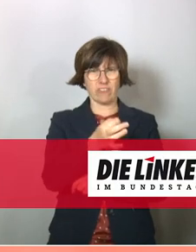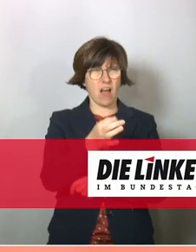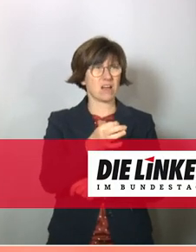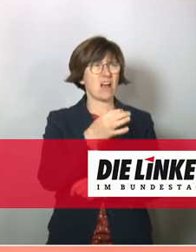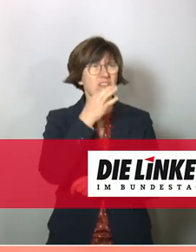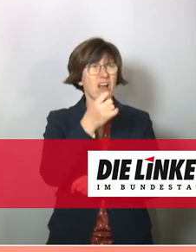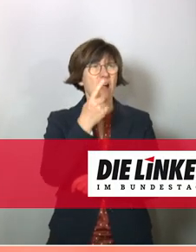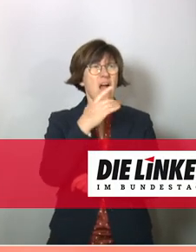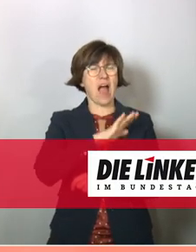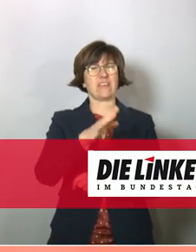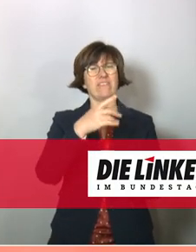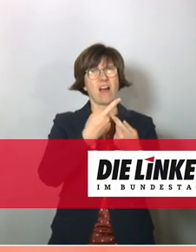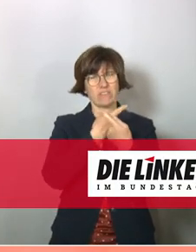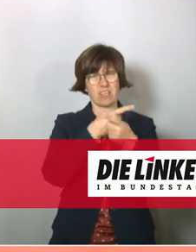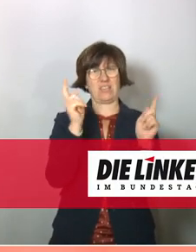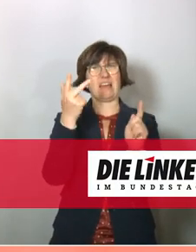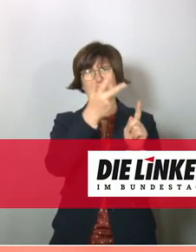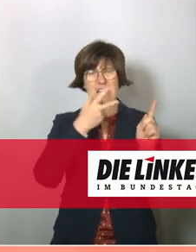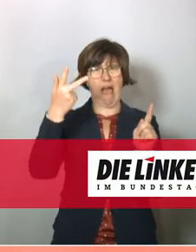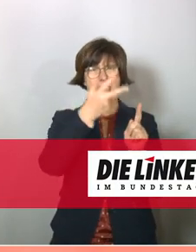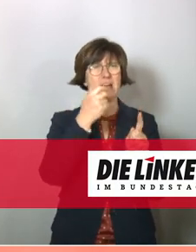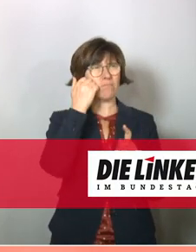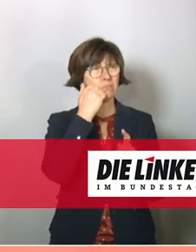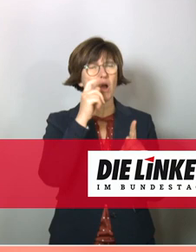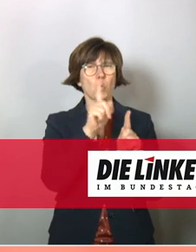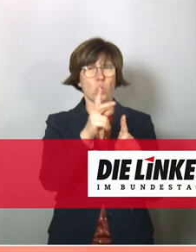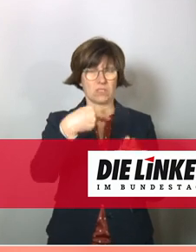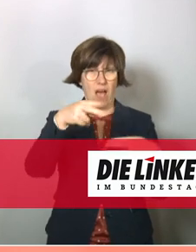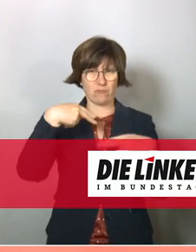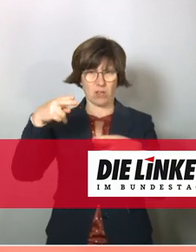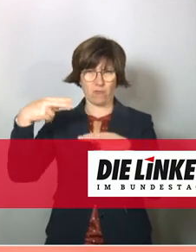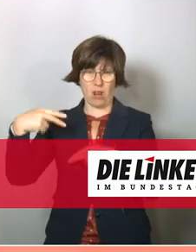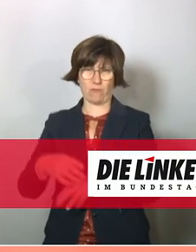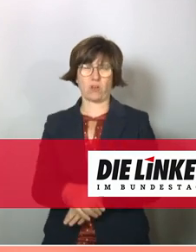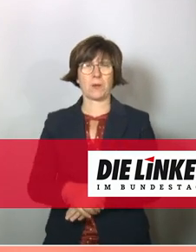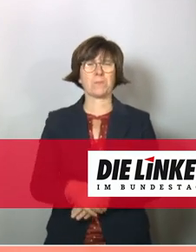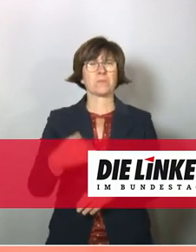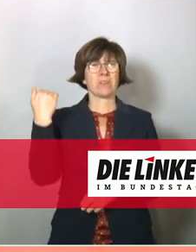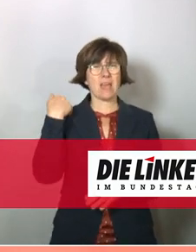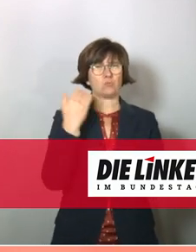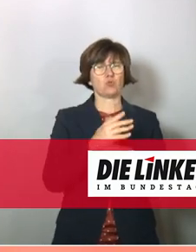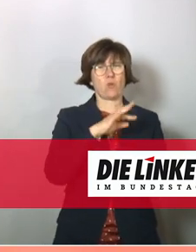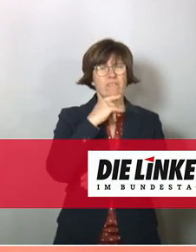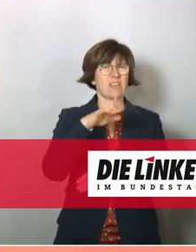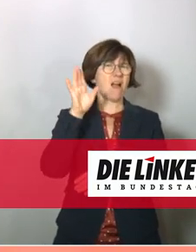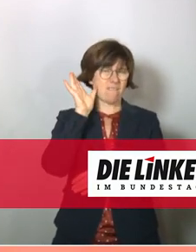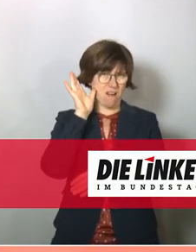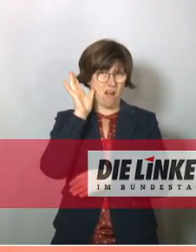Und die stelle ich jetzt einfach mal an alle mit der Bitte um eine kurze Antwort. Wir haben ja gerade schon sehr, sehr viel gehört.